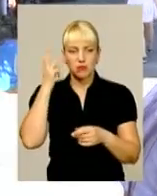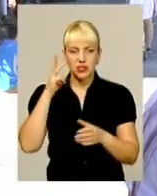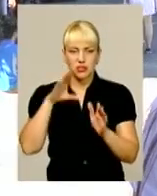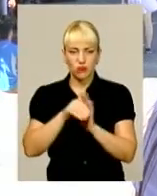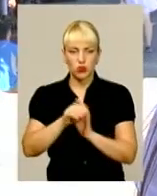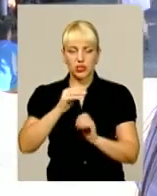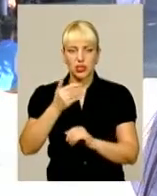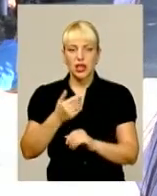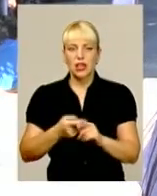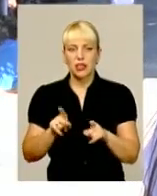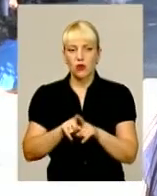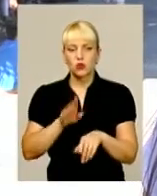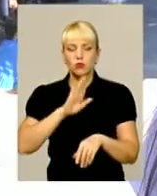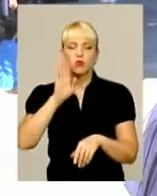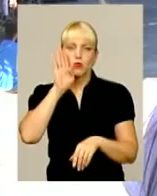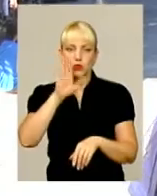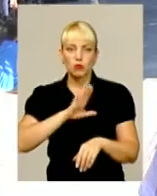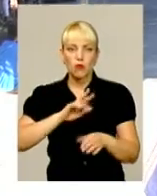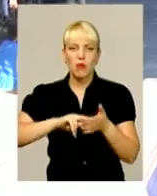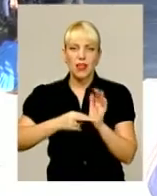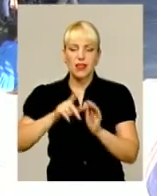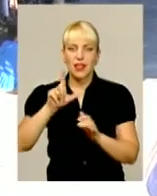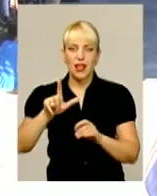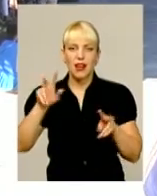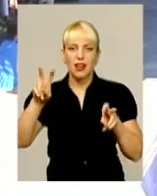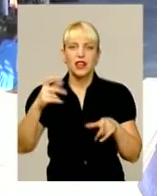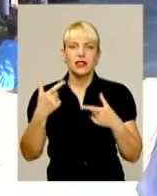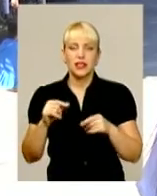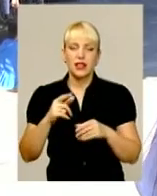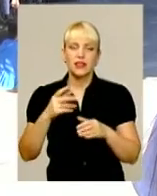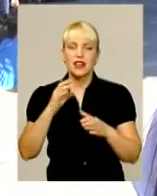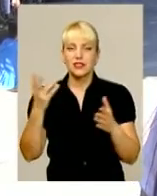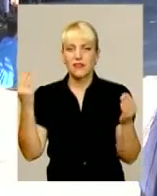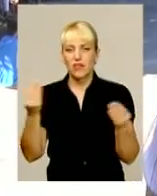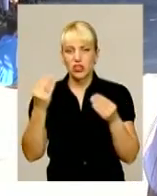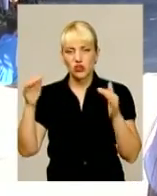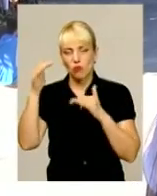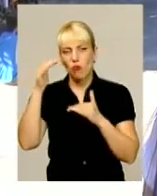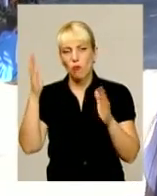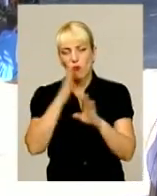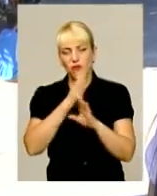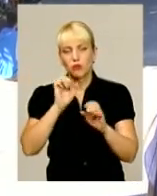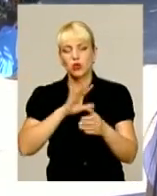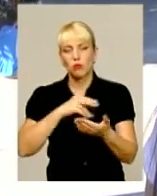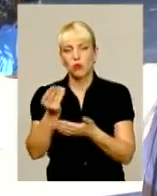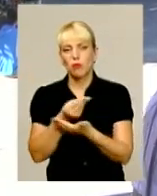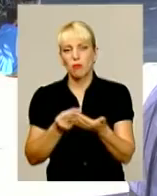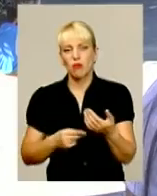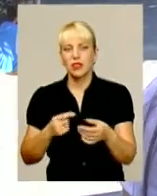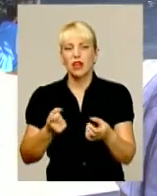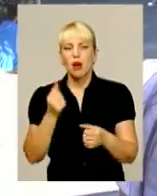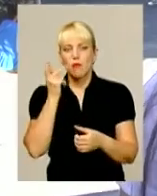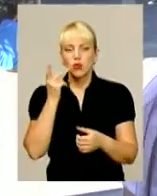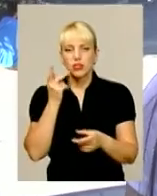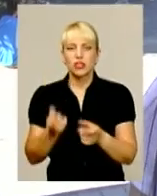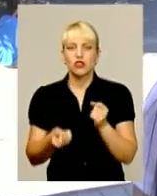Також був зранку планер, де художники могли на свіжому повітрі зразу помалювати. Тобто постійно з'являлись ідеї,